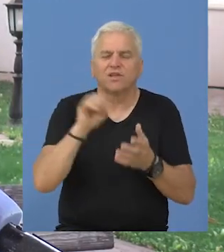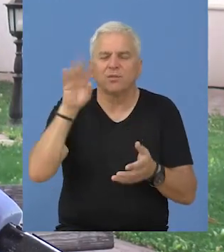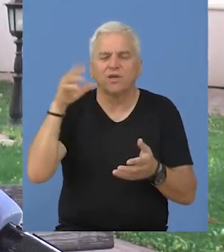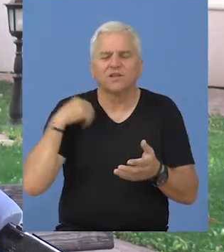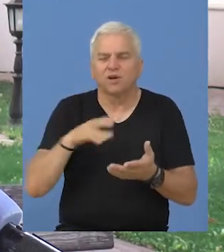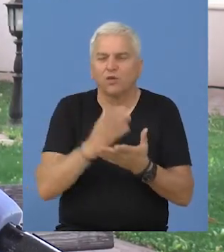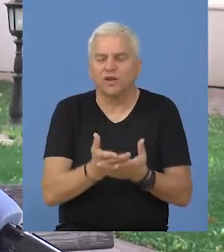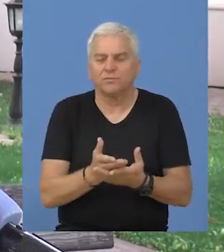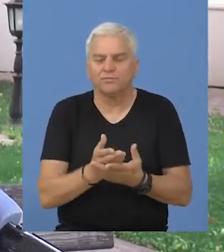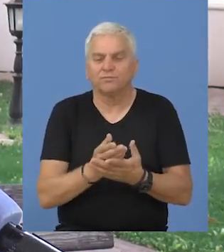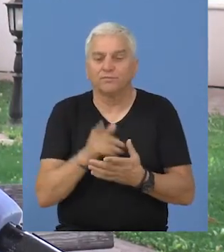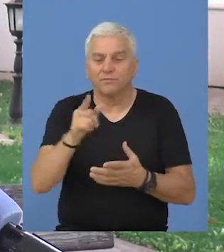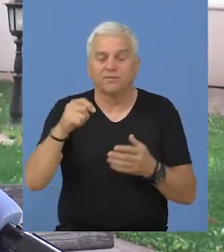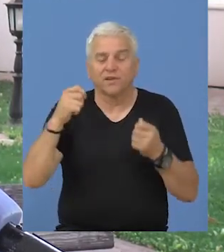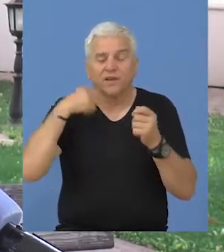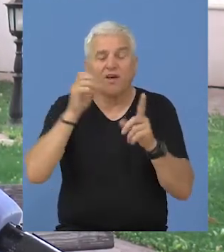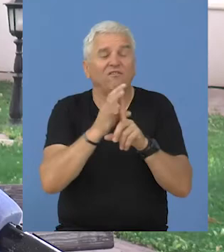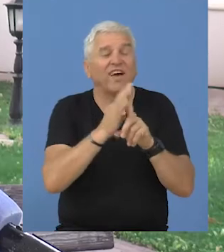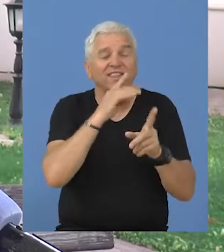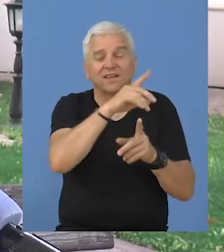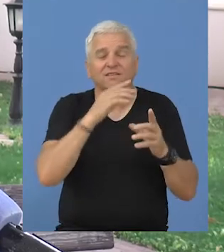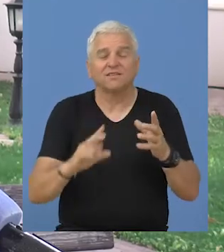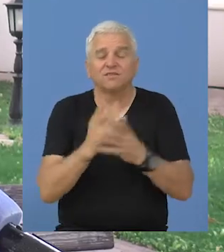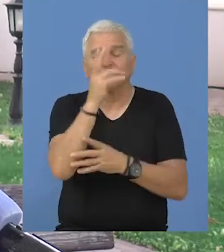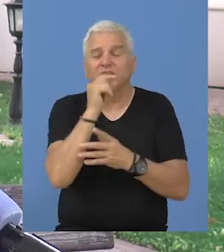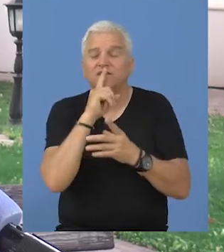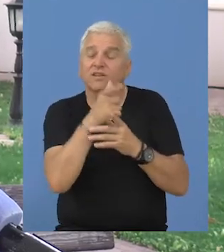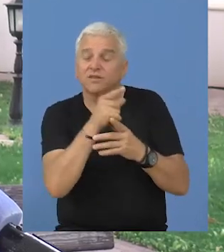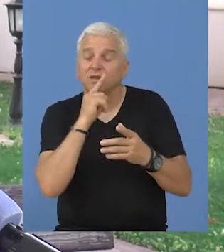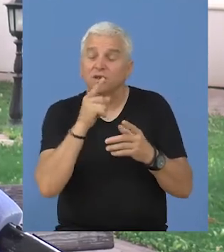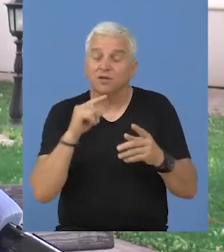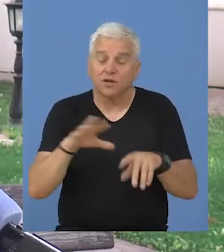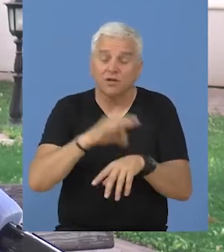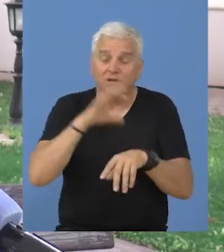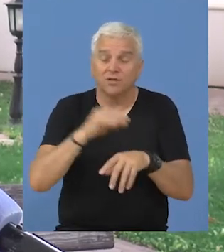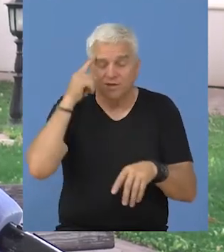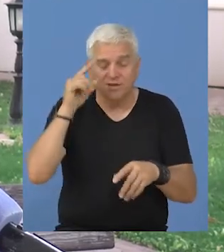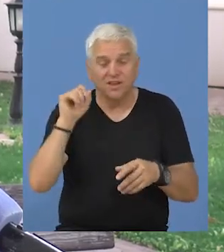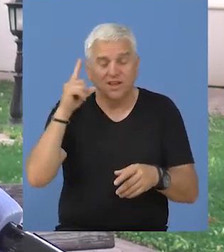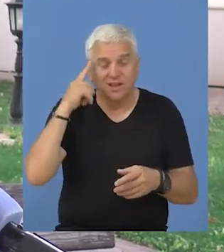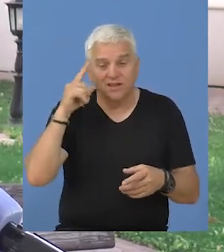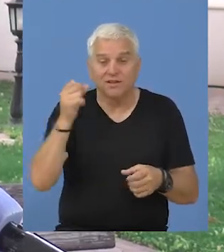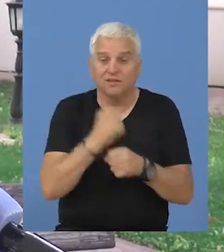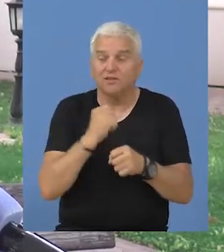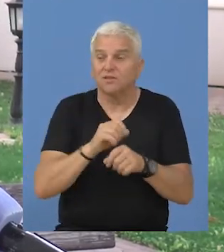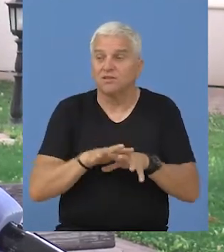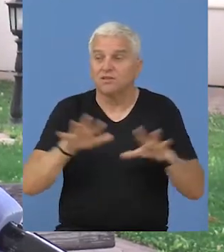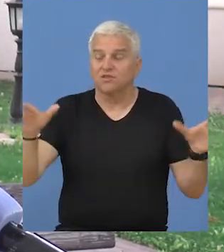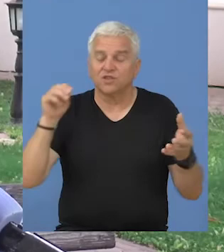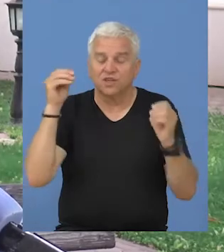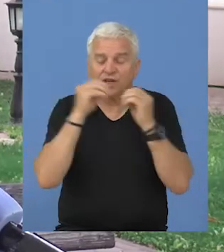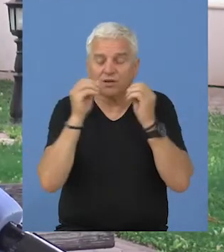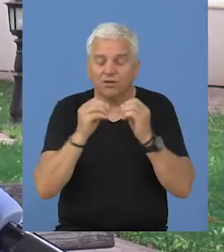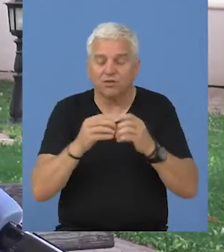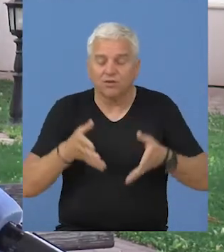koju sam uradio 2015. godine na Fantastu u dvorcu Bogdana Dunđerskog. Onda se došlo do te ideje da se napravi možda